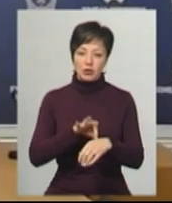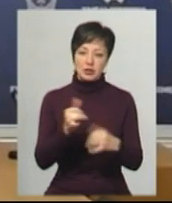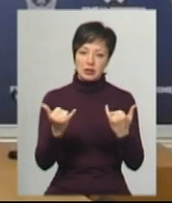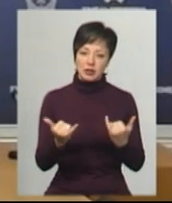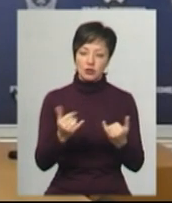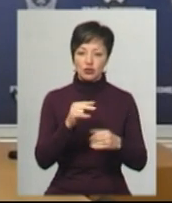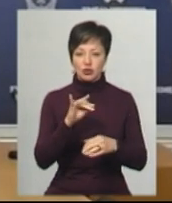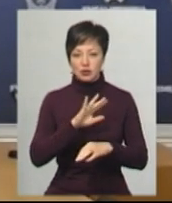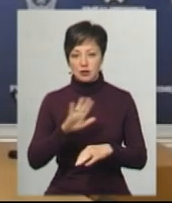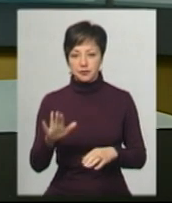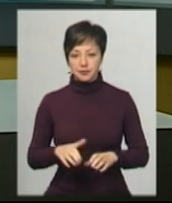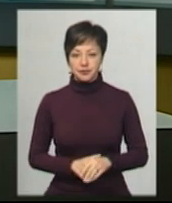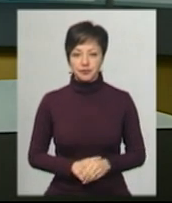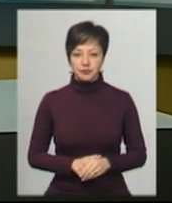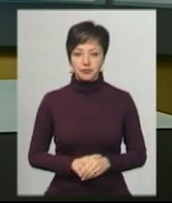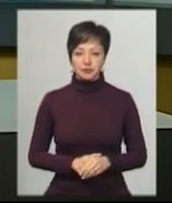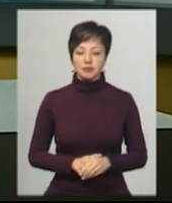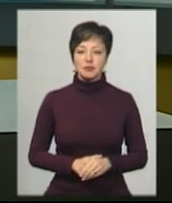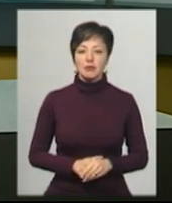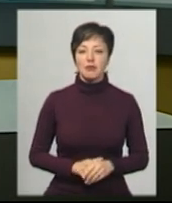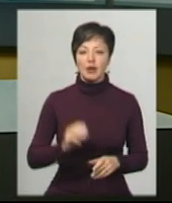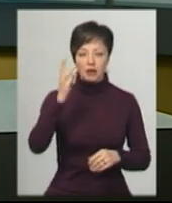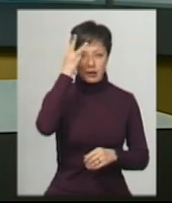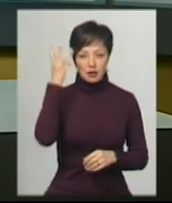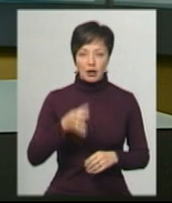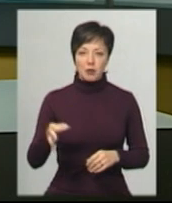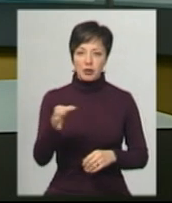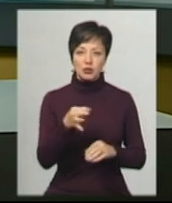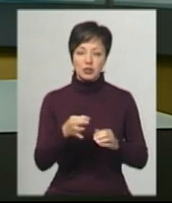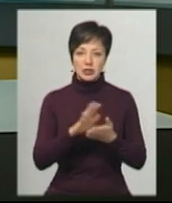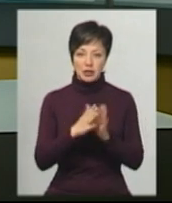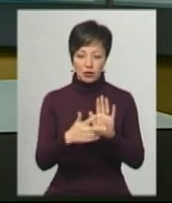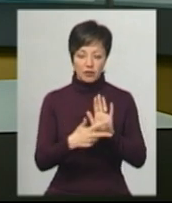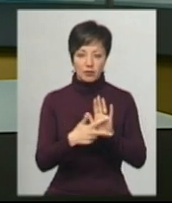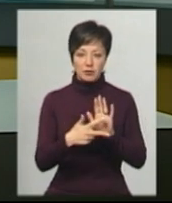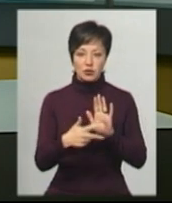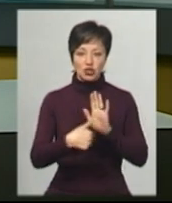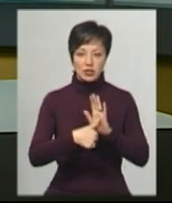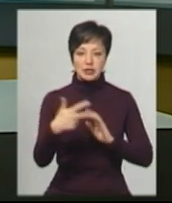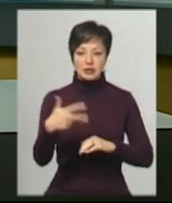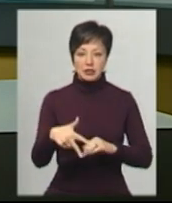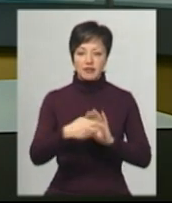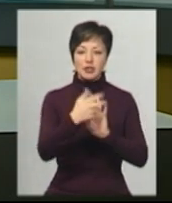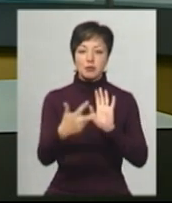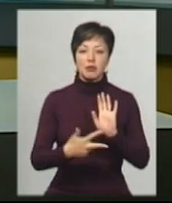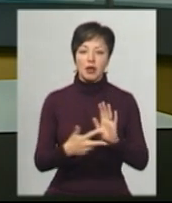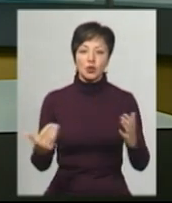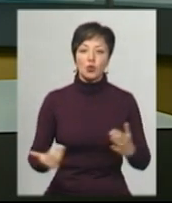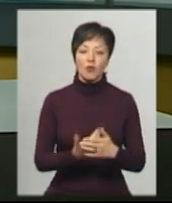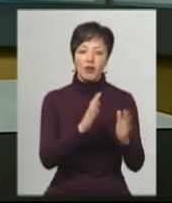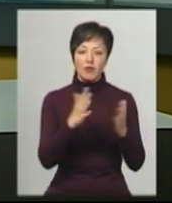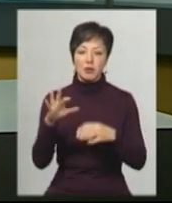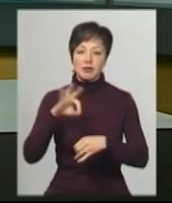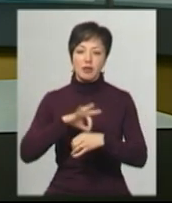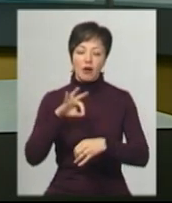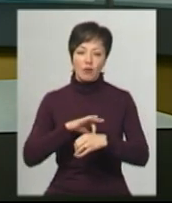момент хвора, чи ні. На Хмельниччині станом на 18.30 виявили 18 нових випадків захворювання